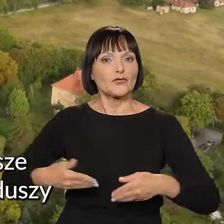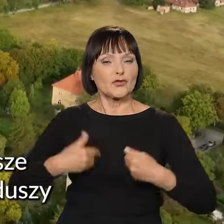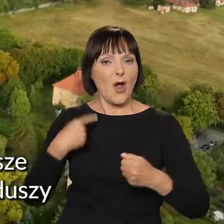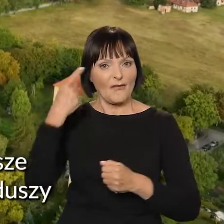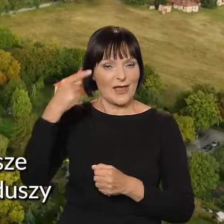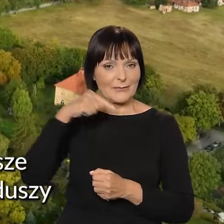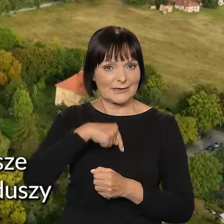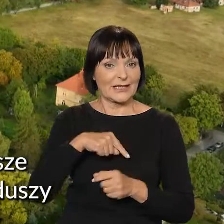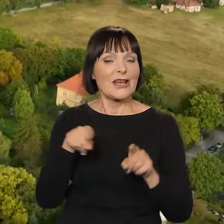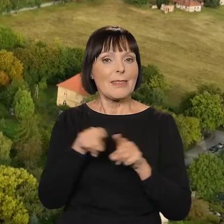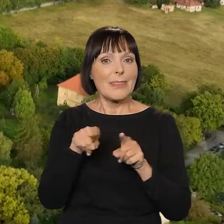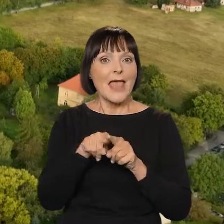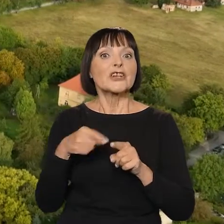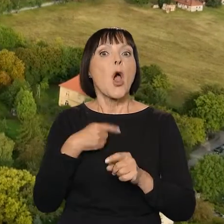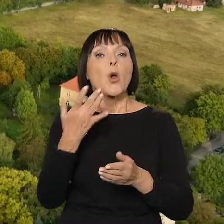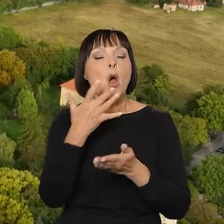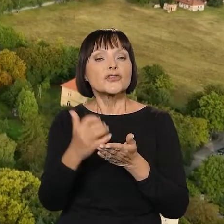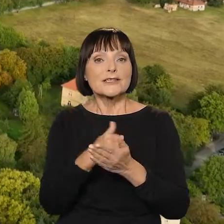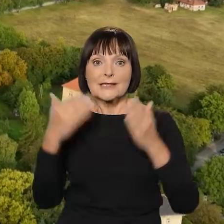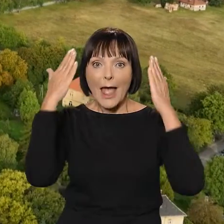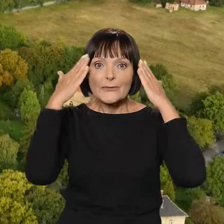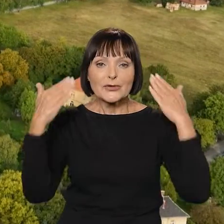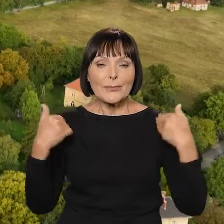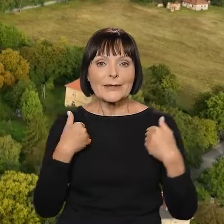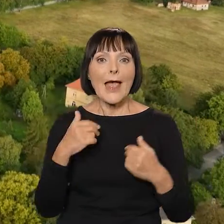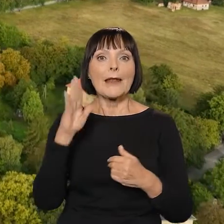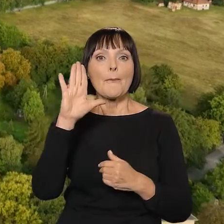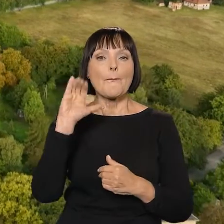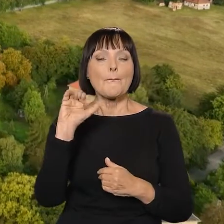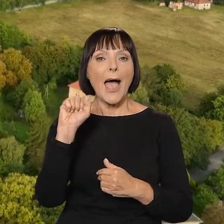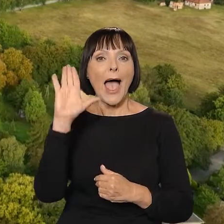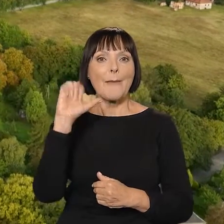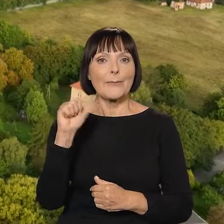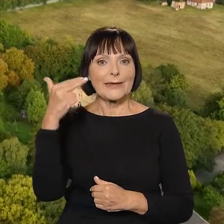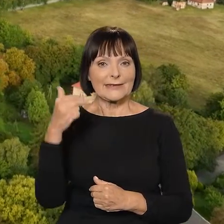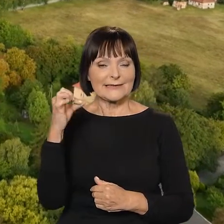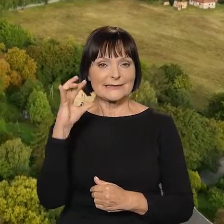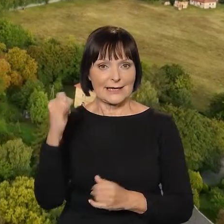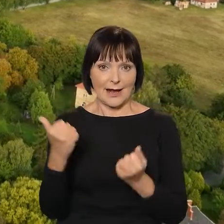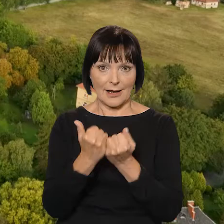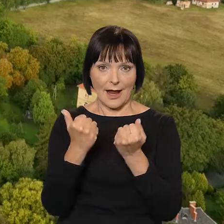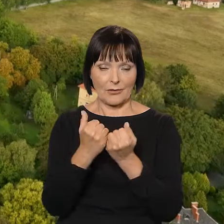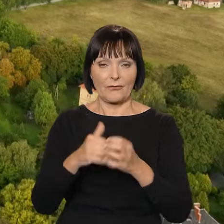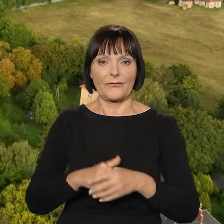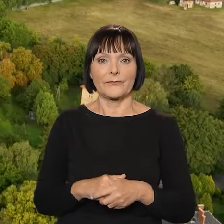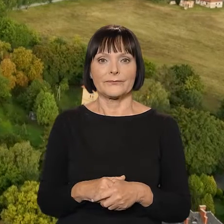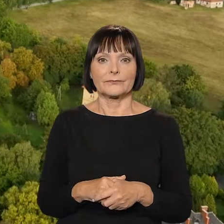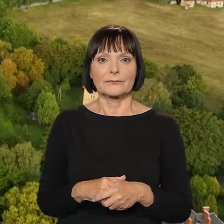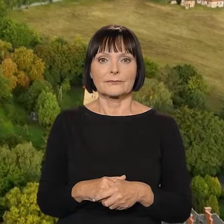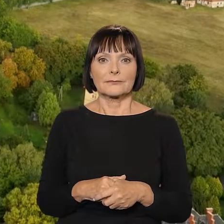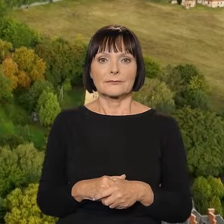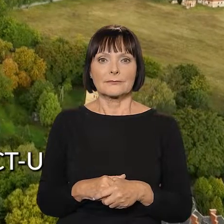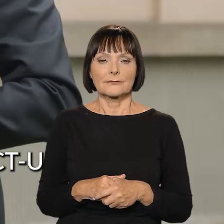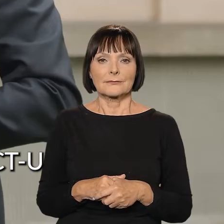Dlatego z dodatkowych funduszy skorzysta także szpital kliniczny imienia dr Babińskiego w Krakowie. Mówi Michał Tokowicz,